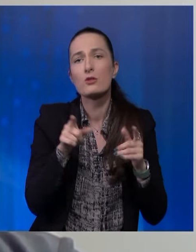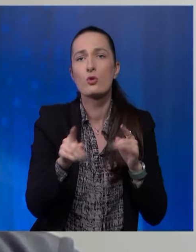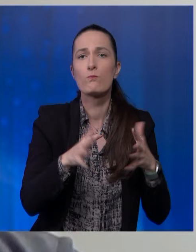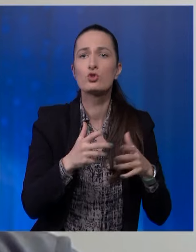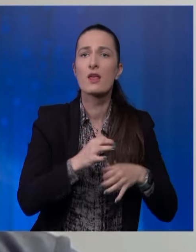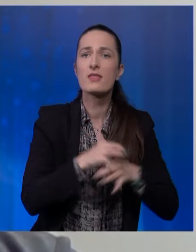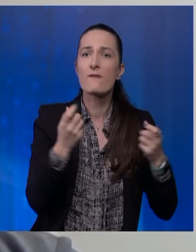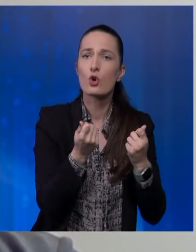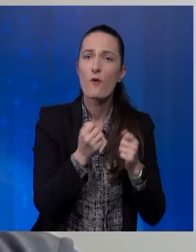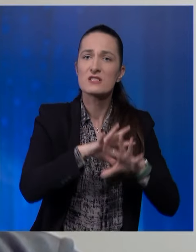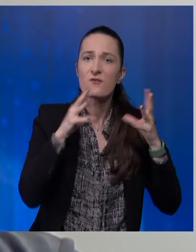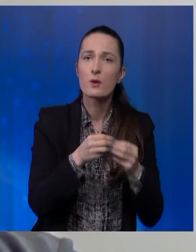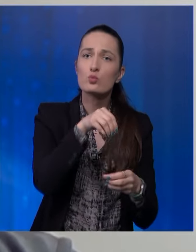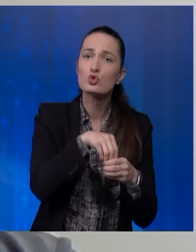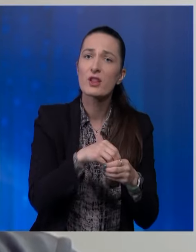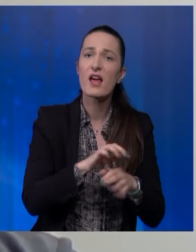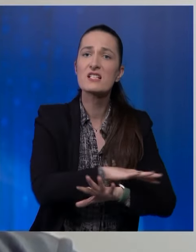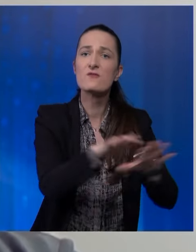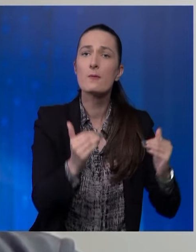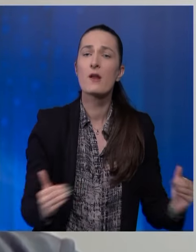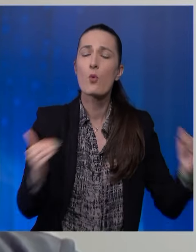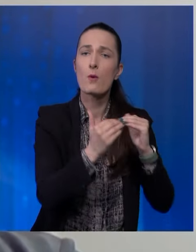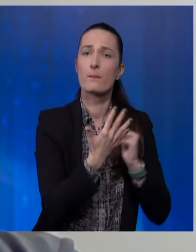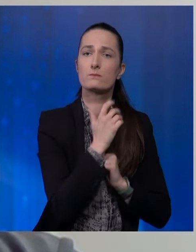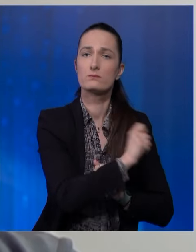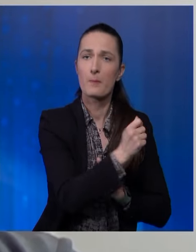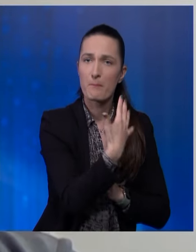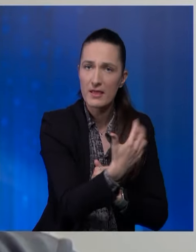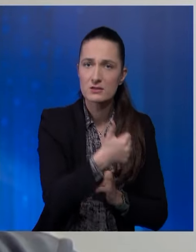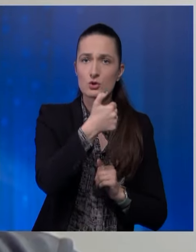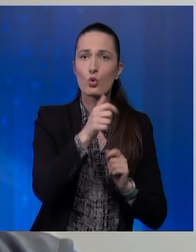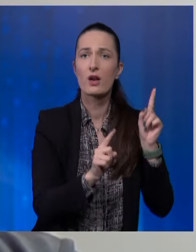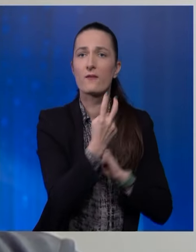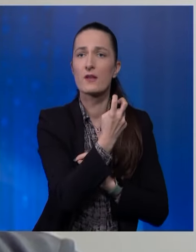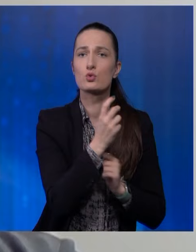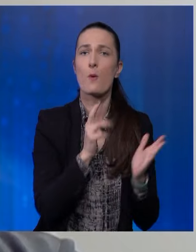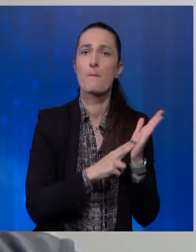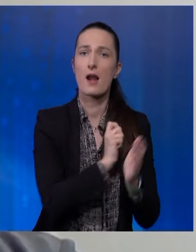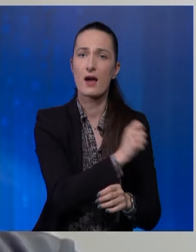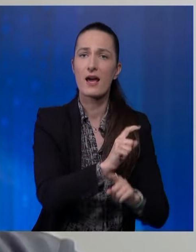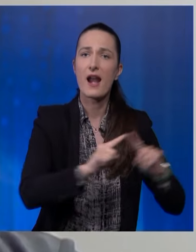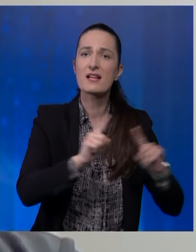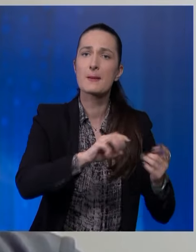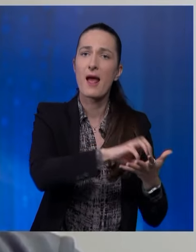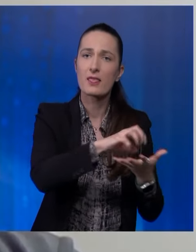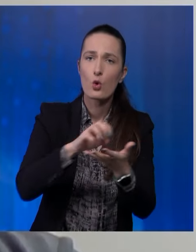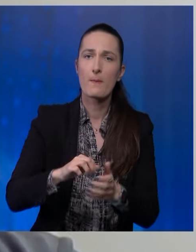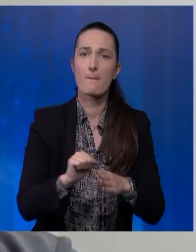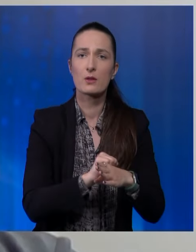novac, odnosno javni novaci svih budžeta na svim nivoima, po 50-200 maraka raznim kategorijama, maturantima,